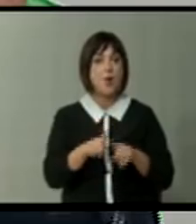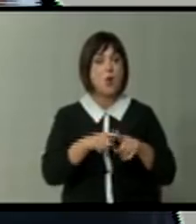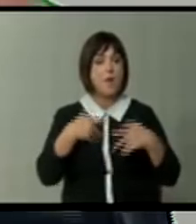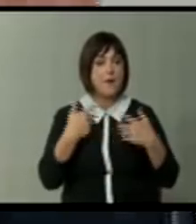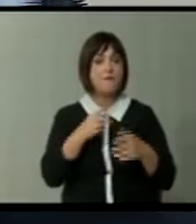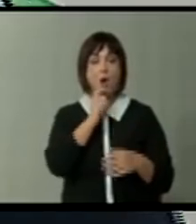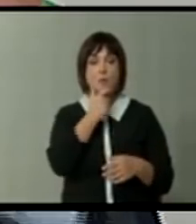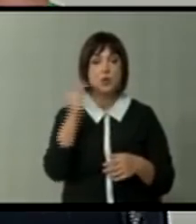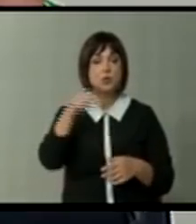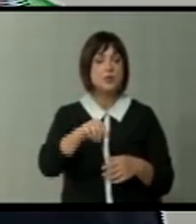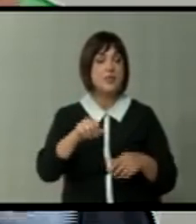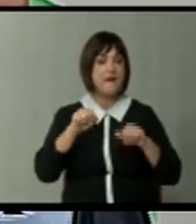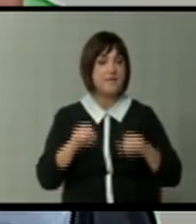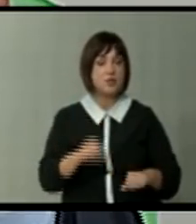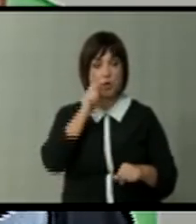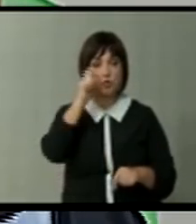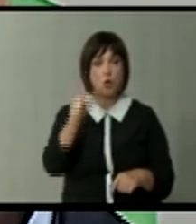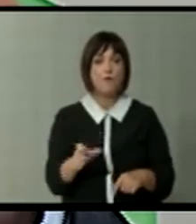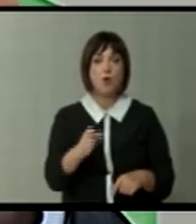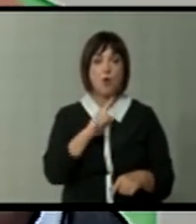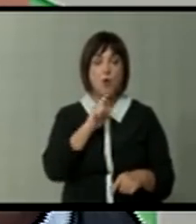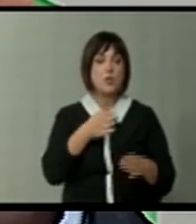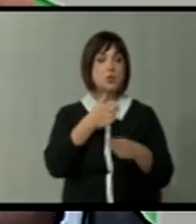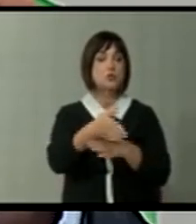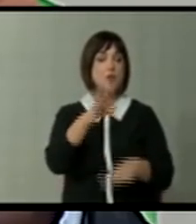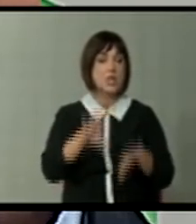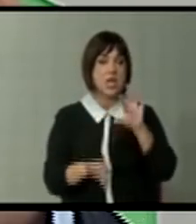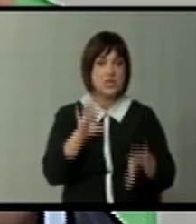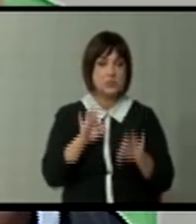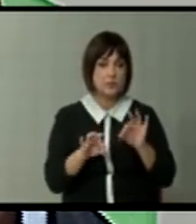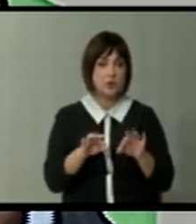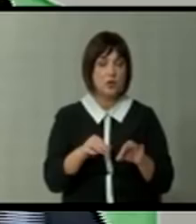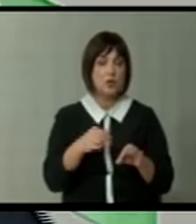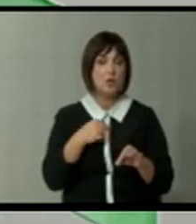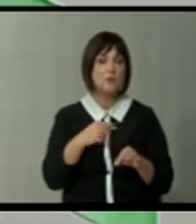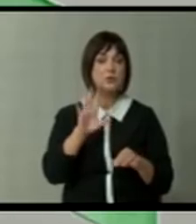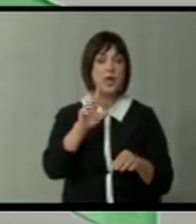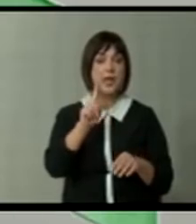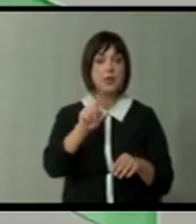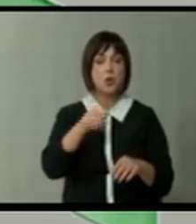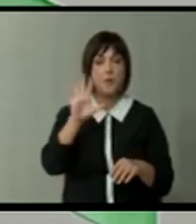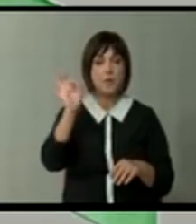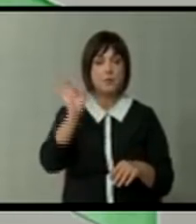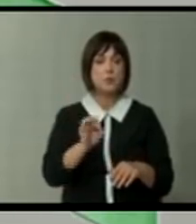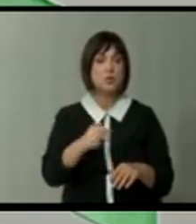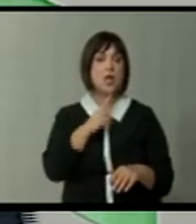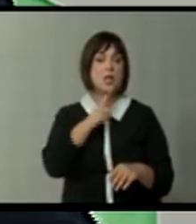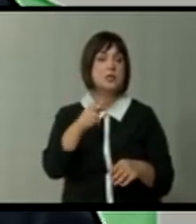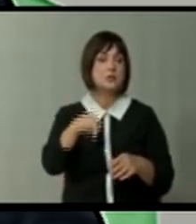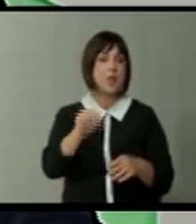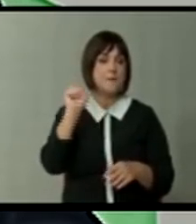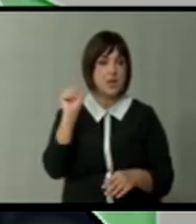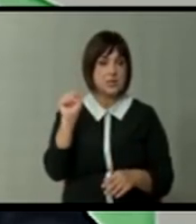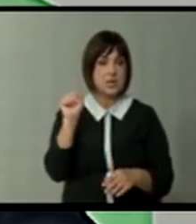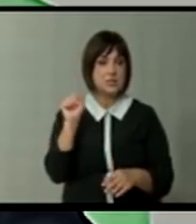Британија дојде на влаф човек кој не учествуваше на избор. Со 1,5% од гласовите на шановите на партија.